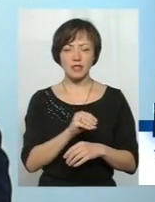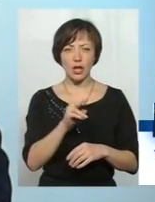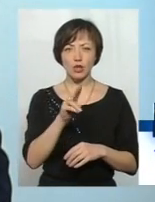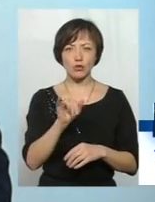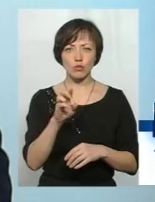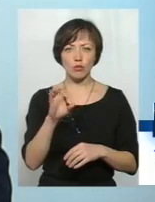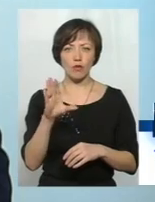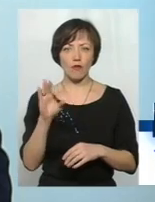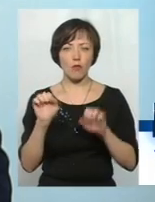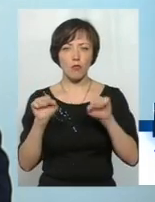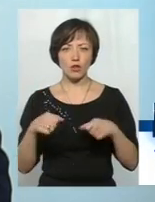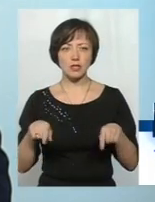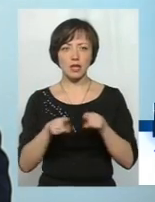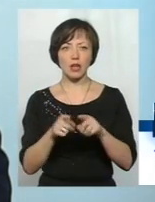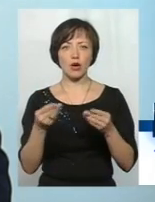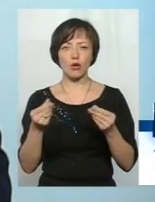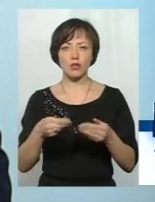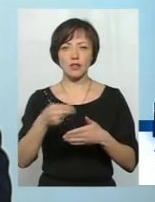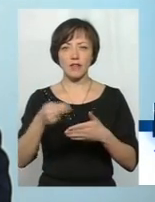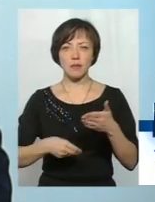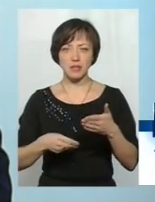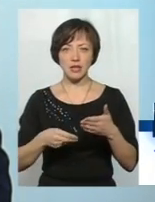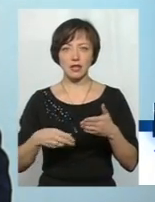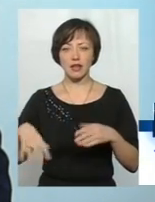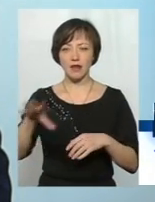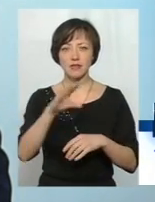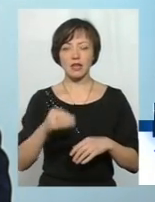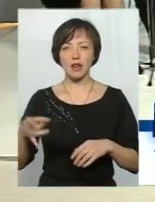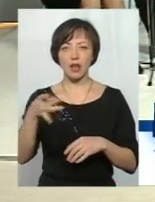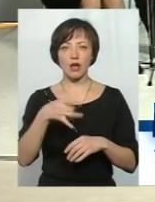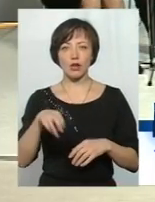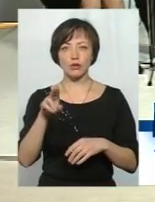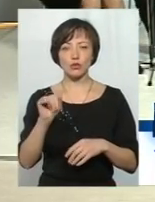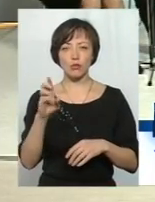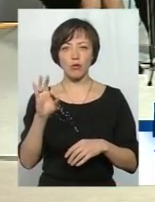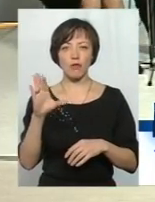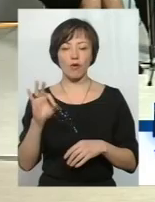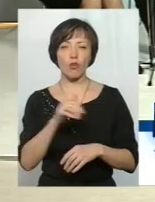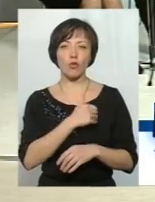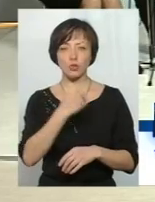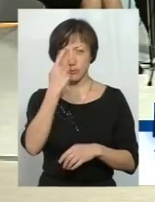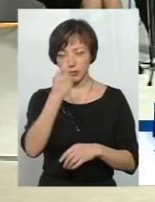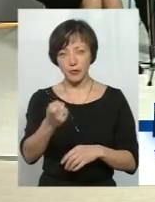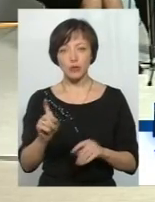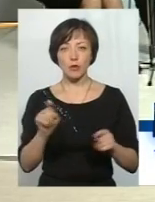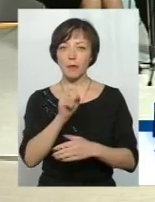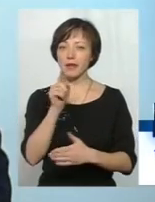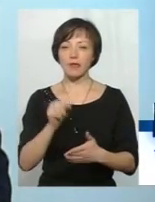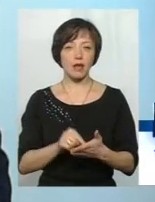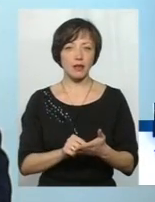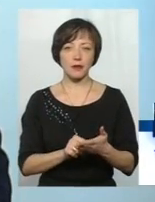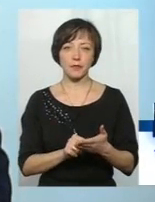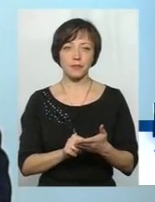за такі рахи виситати таблятки на все Дубову? Шановний глядач, я хочу зауважити, що питання